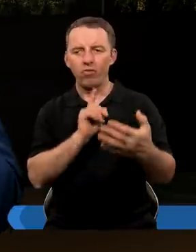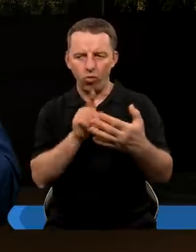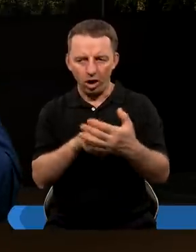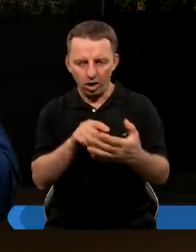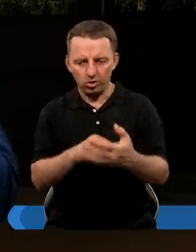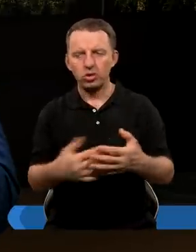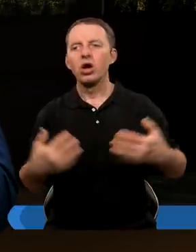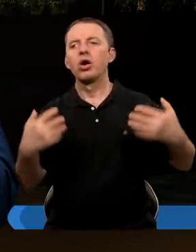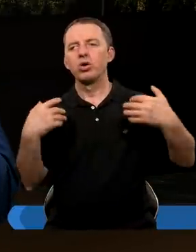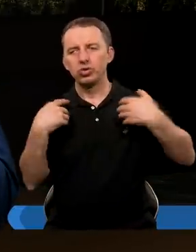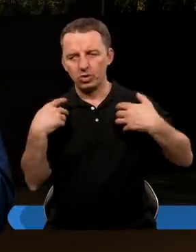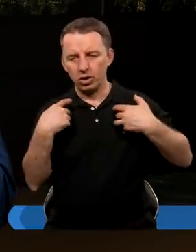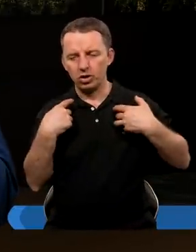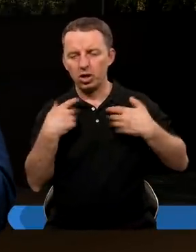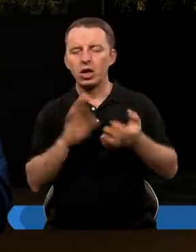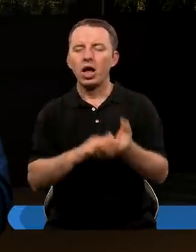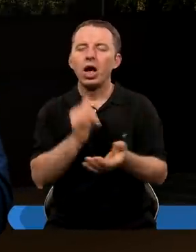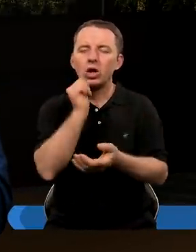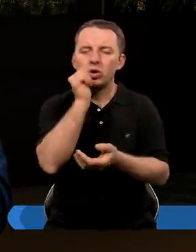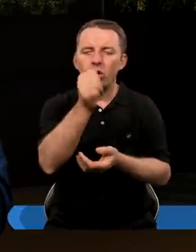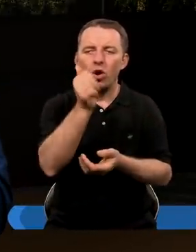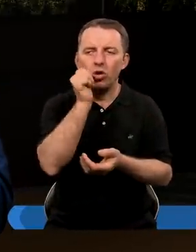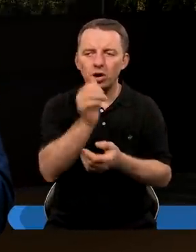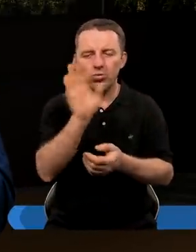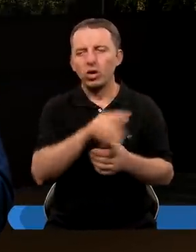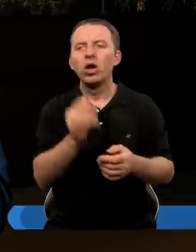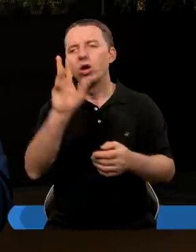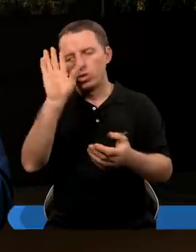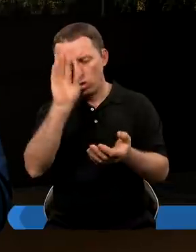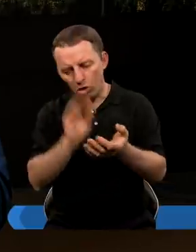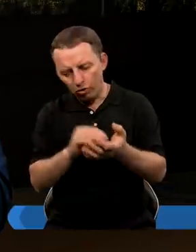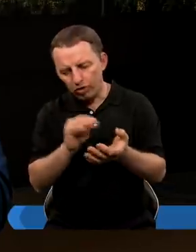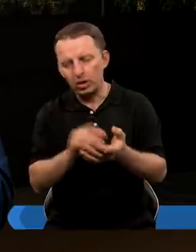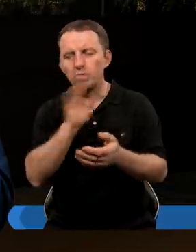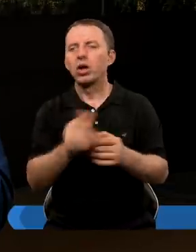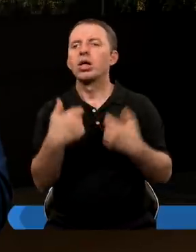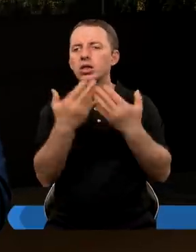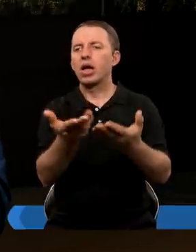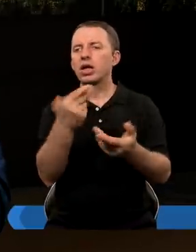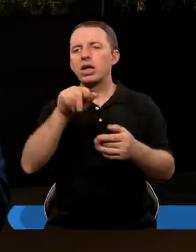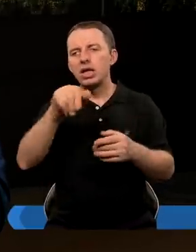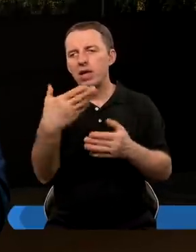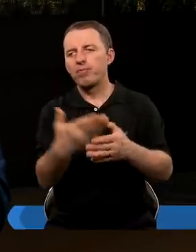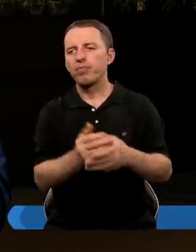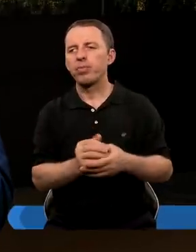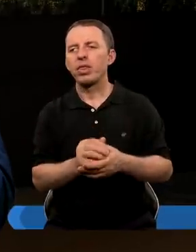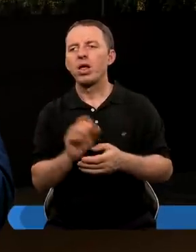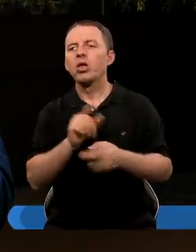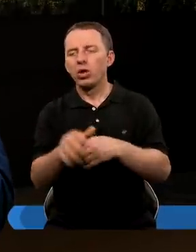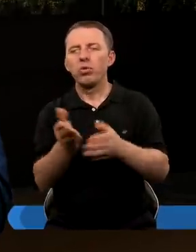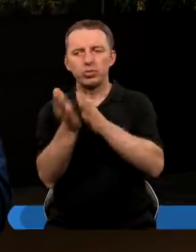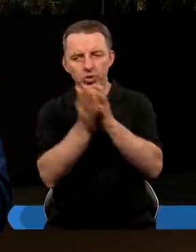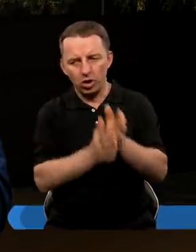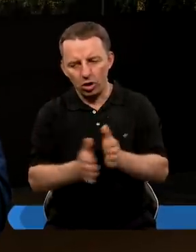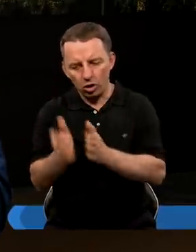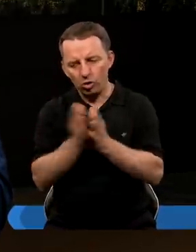Właśnie życie na co dzień z Bogiem i doświadczenie Boga, który mi daje życie z Nim, to mnie